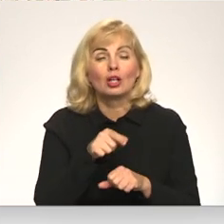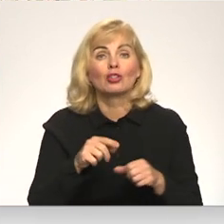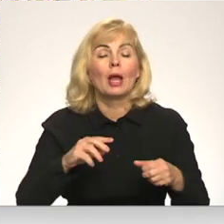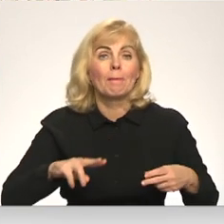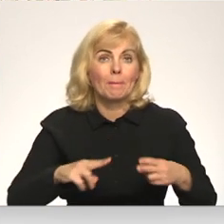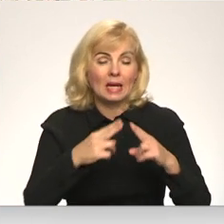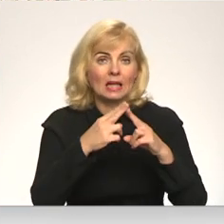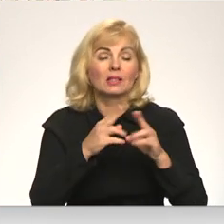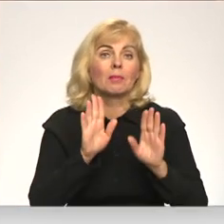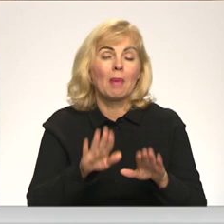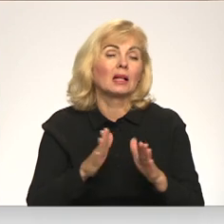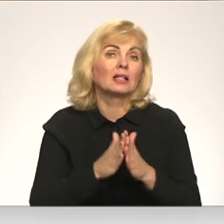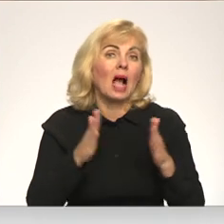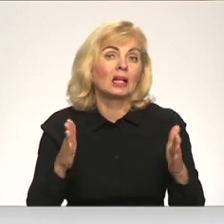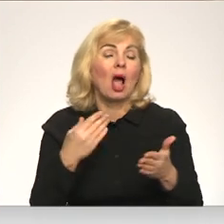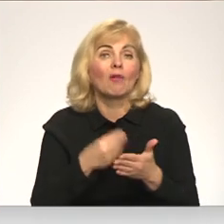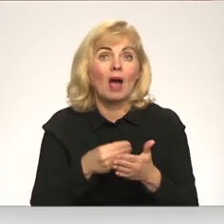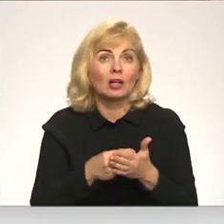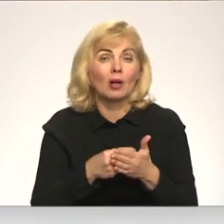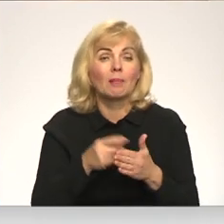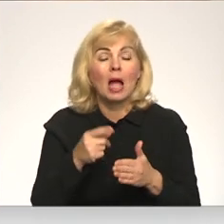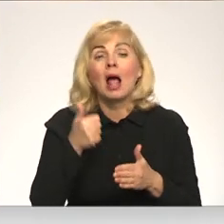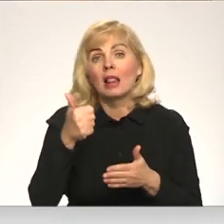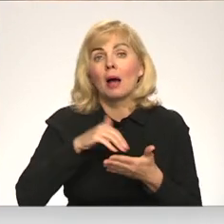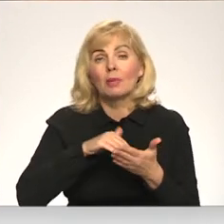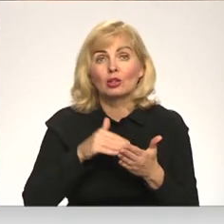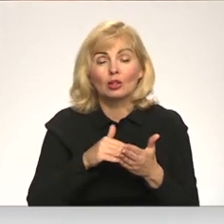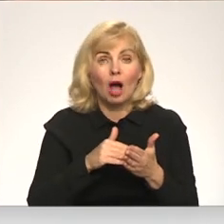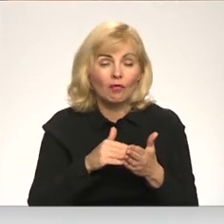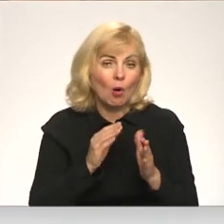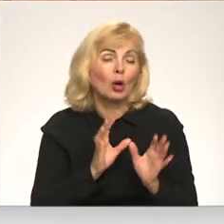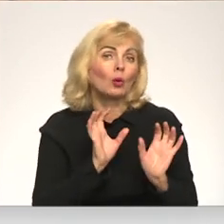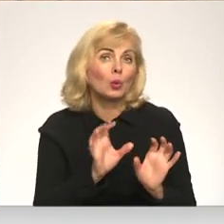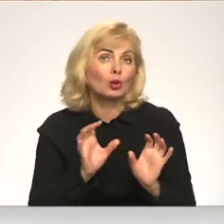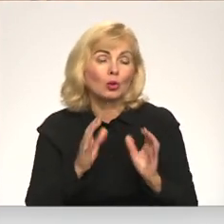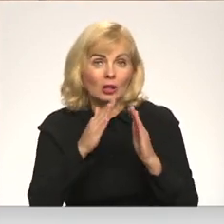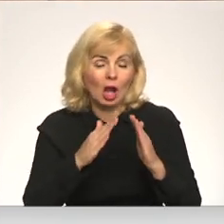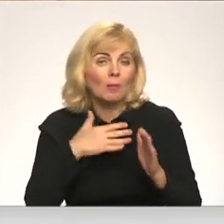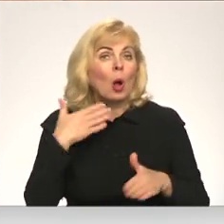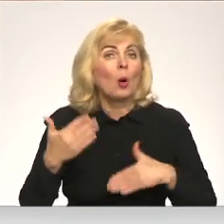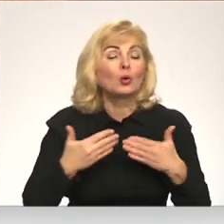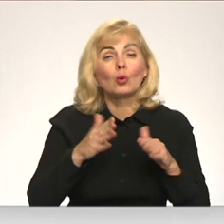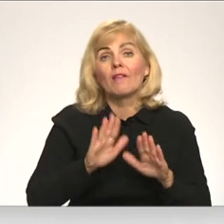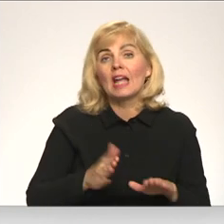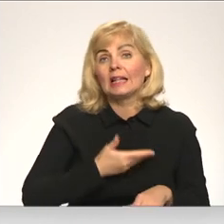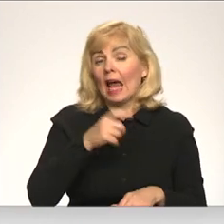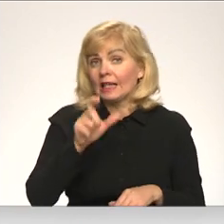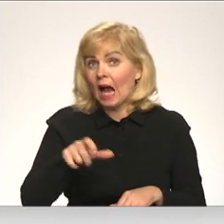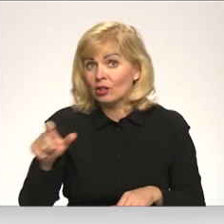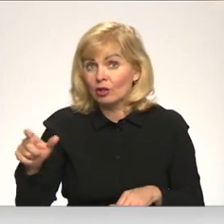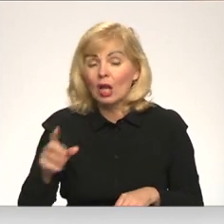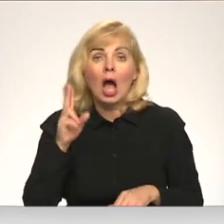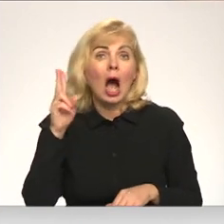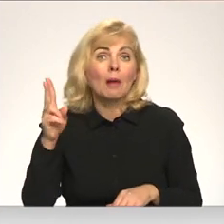paliks kā liela, liela vērtība. Tieši labajā stāvoklī uzturēto ēku liktenis visvairāk satrauktas vietējos īdzīvotājus. To